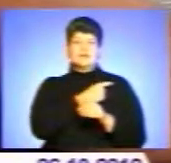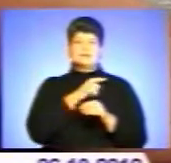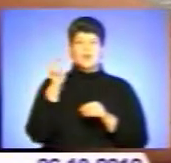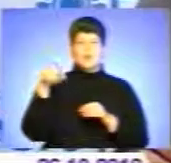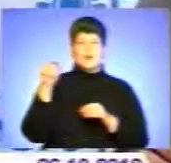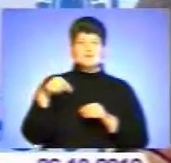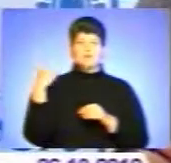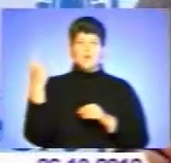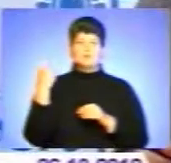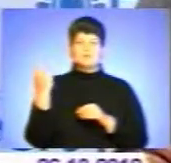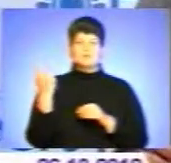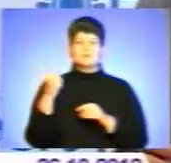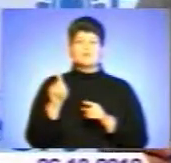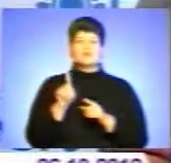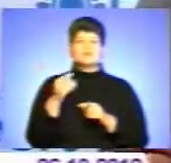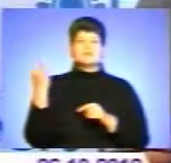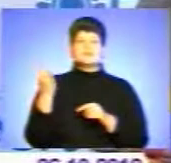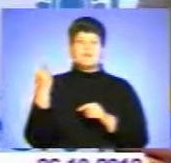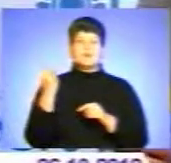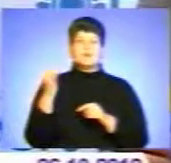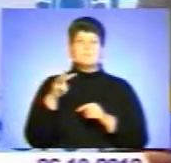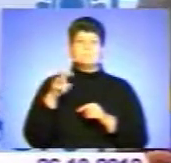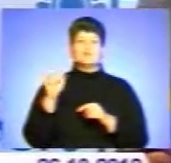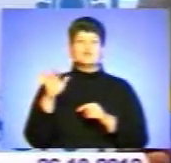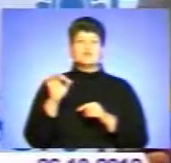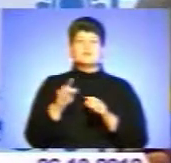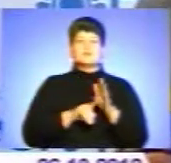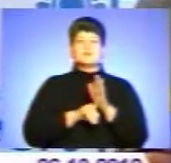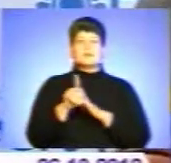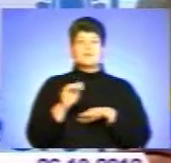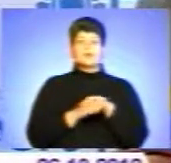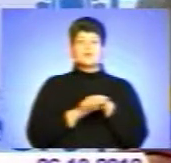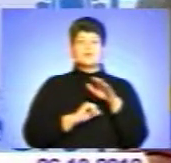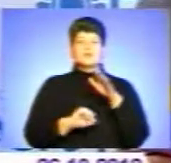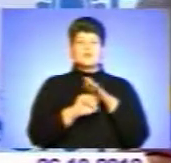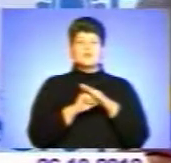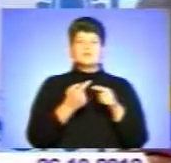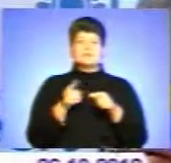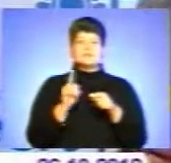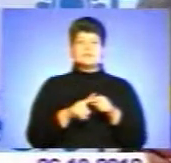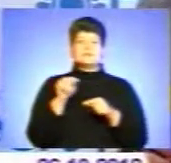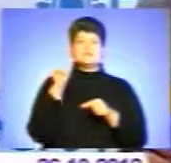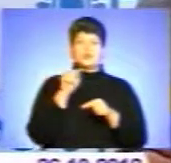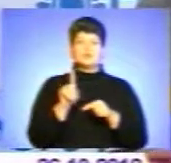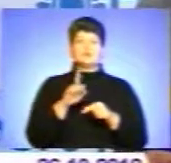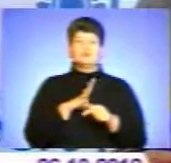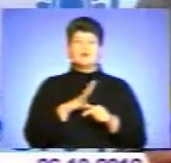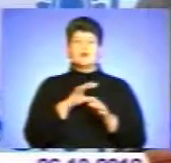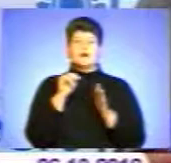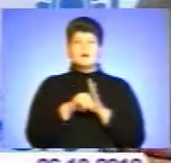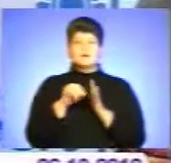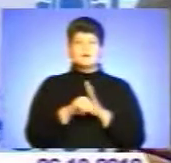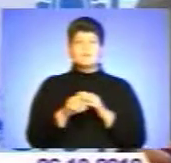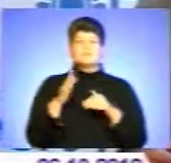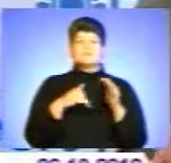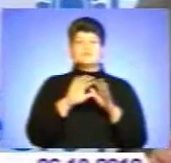областях. Цікаво, що мажоритарники розпочали із благодійних фондів. Тобто це одна із тих тенденцій, яка була характерна фактично і